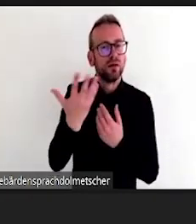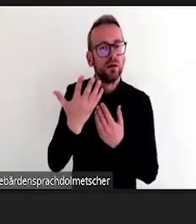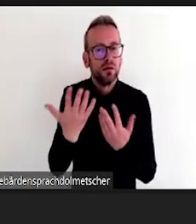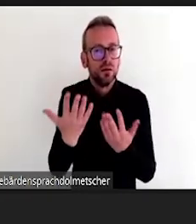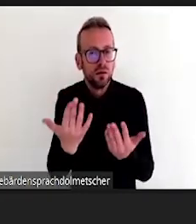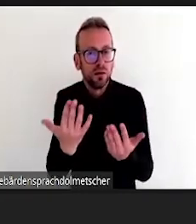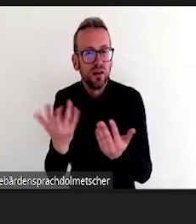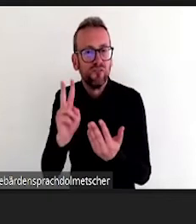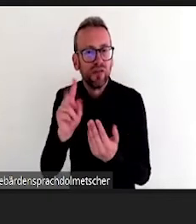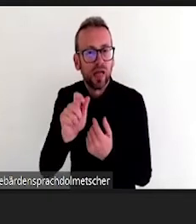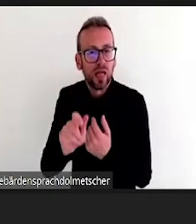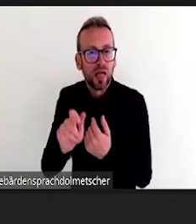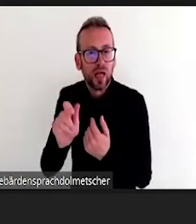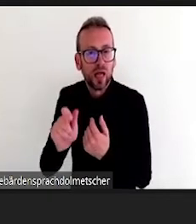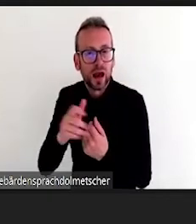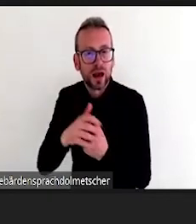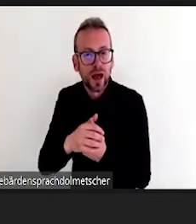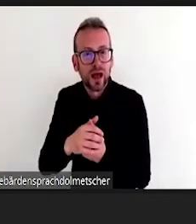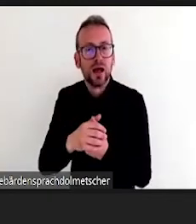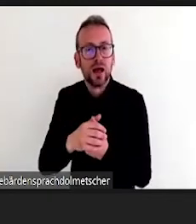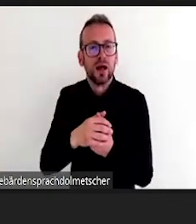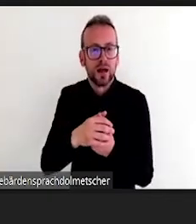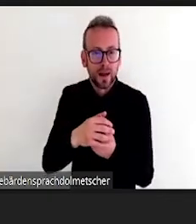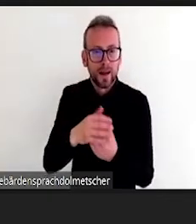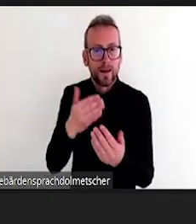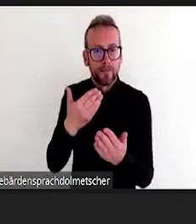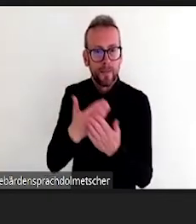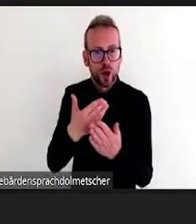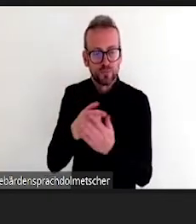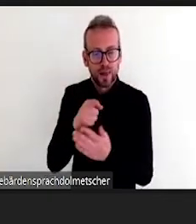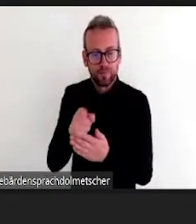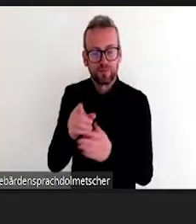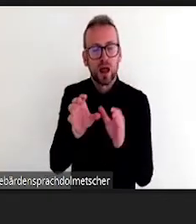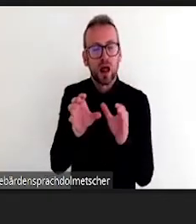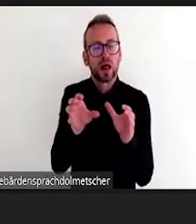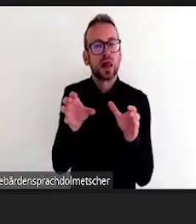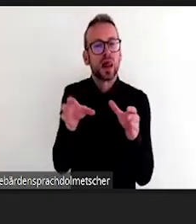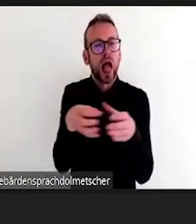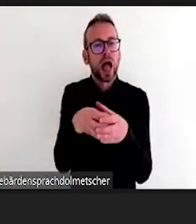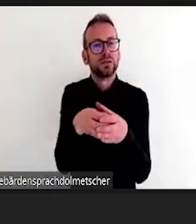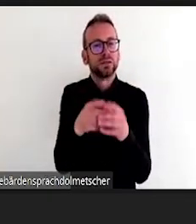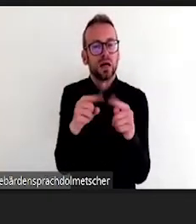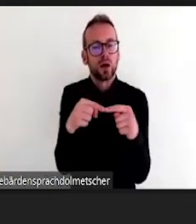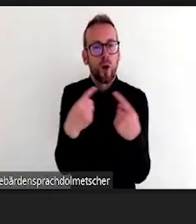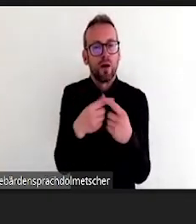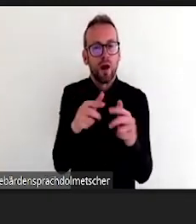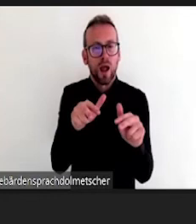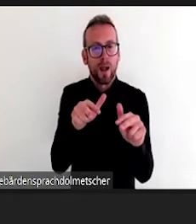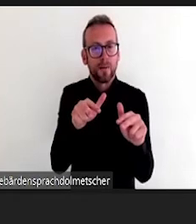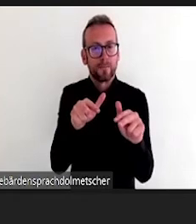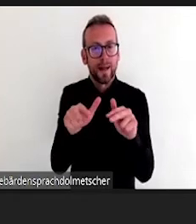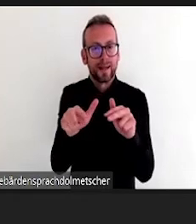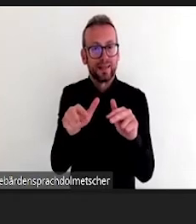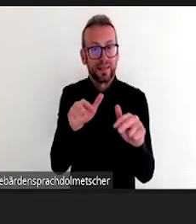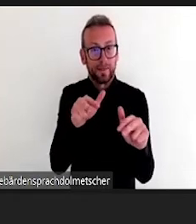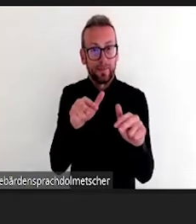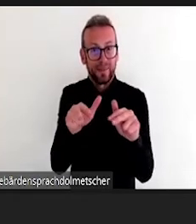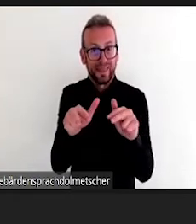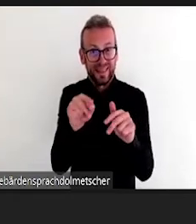- und Lehratmosphäre herzustellen. Und das soll heute so ein bisschen im Fokus stehen, zu gucken, wie kann diese möglichst